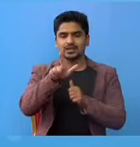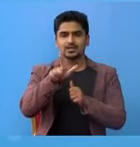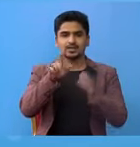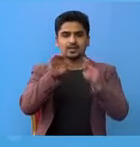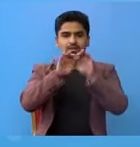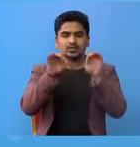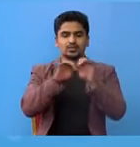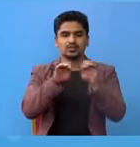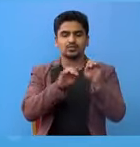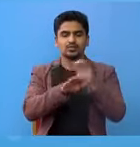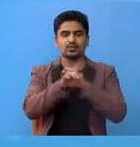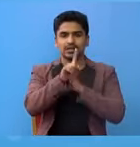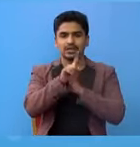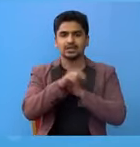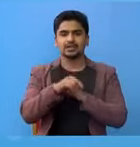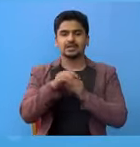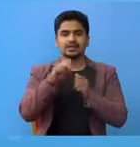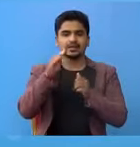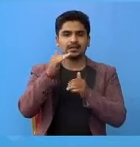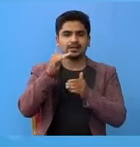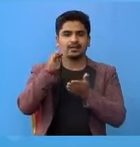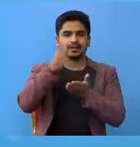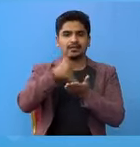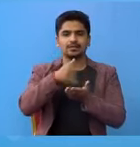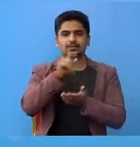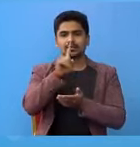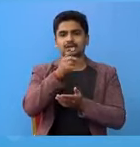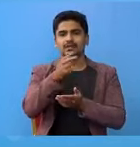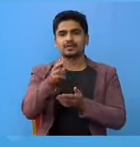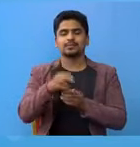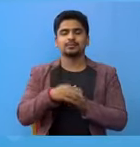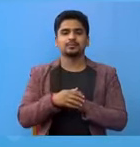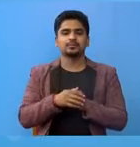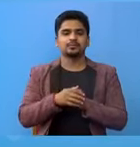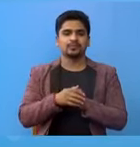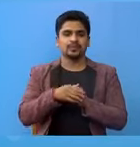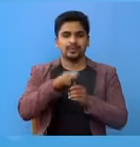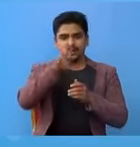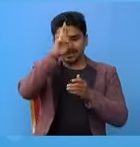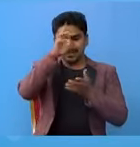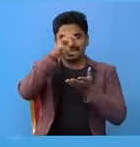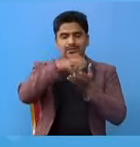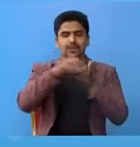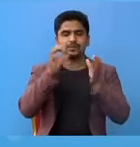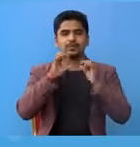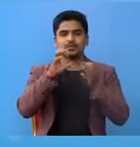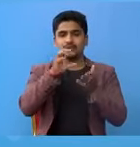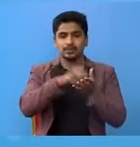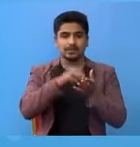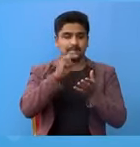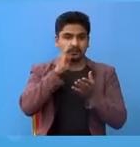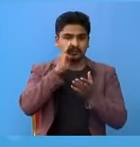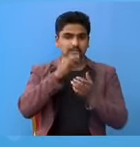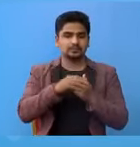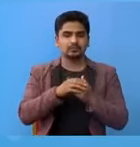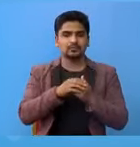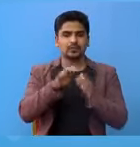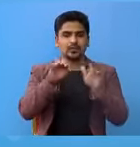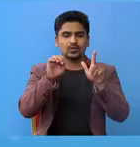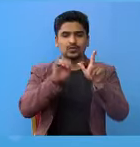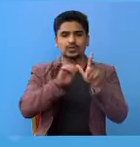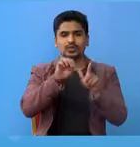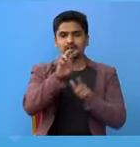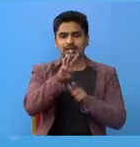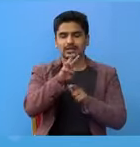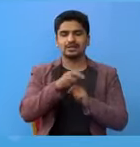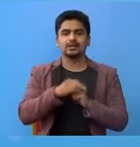सुन्शरी का एक जना र तापलेजुंका एक जना उन्हों छ गजेन्ड ना रहेंशिंग सुख्र राज़ मिराज प्रयोक साला मा सब्टरी